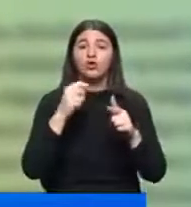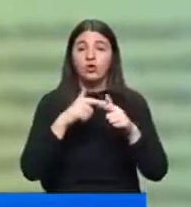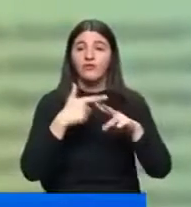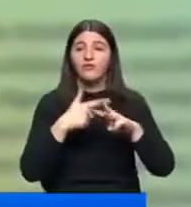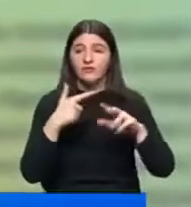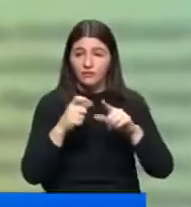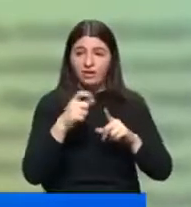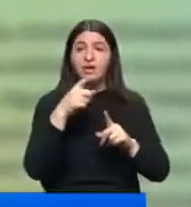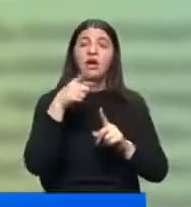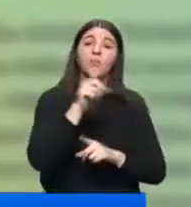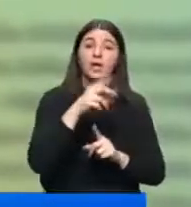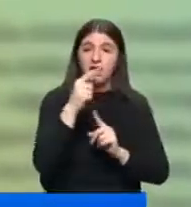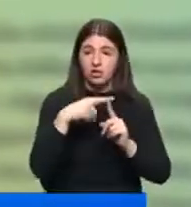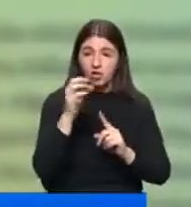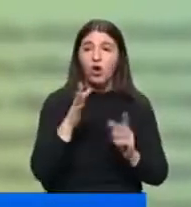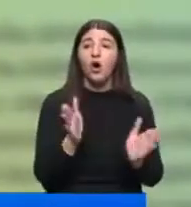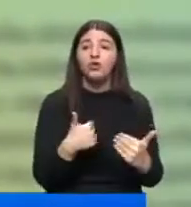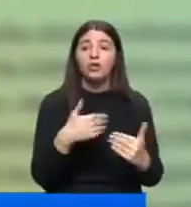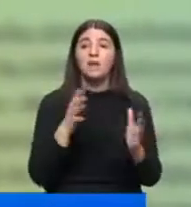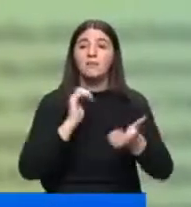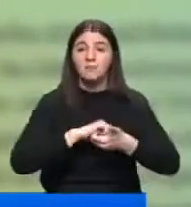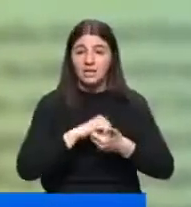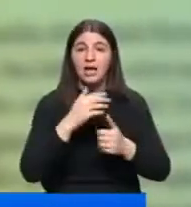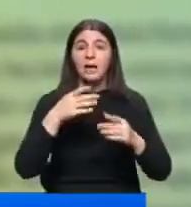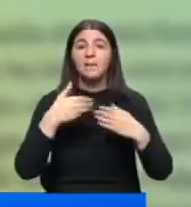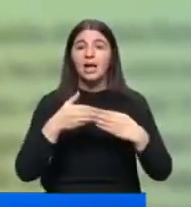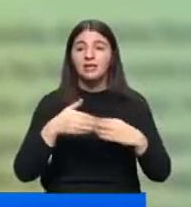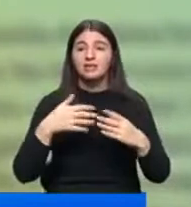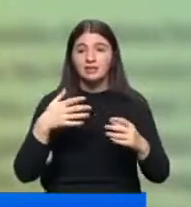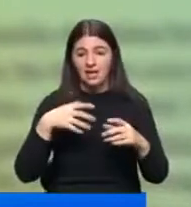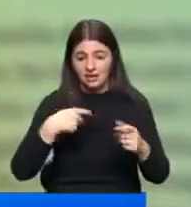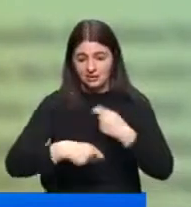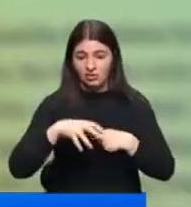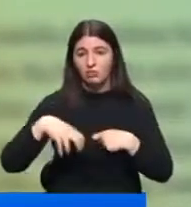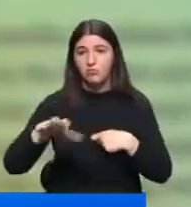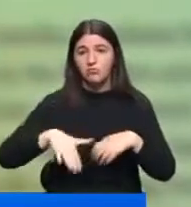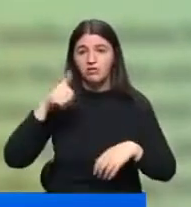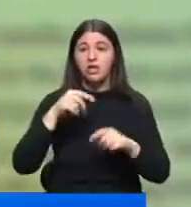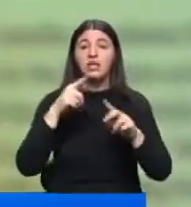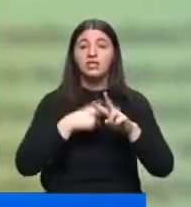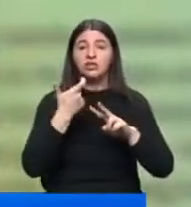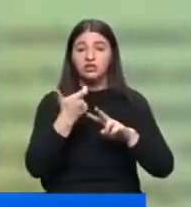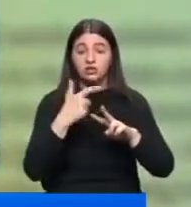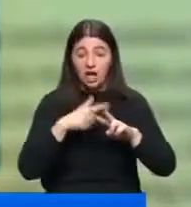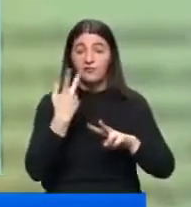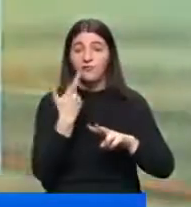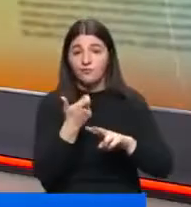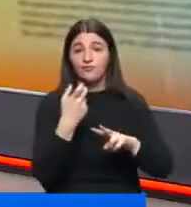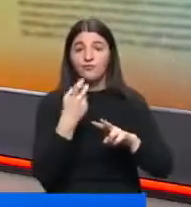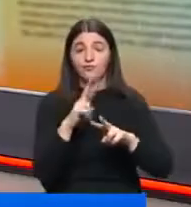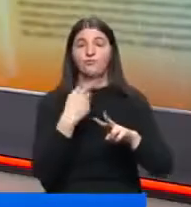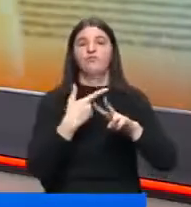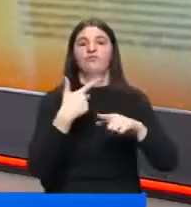İTO Başkanı, Yavuz Eroğlu Odalar Birliği'nin Plastik Sektör Meclisi'nden bir isim efendim onlarla konuşmuş ve haberini derleyip